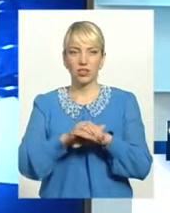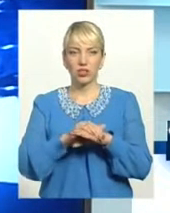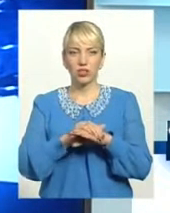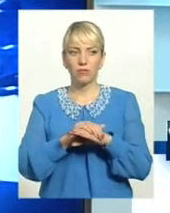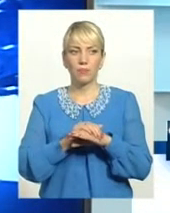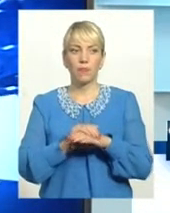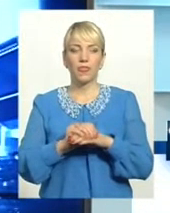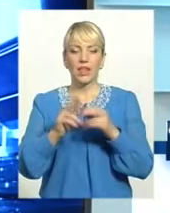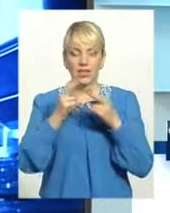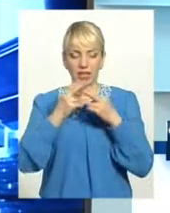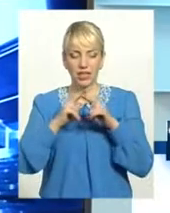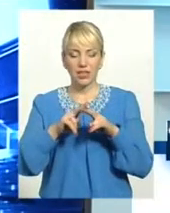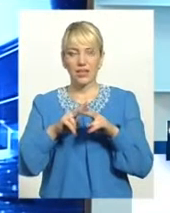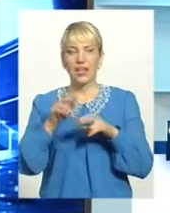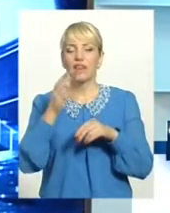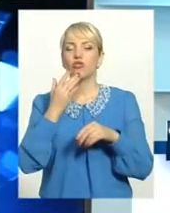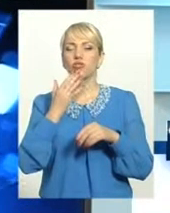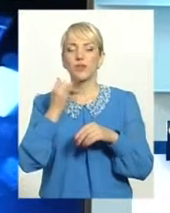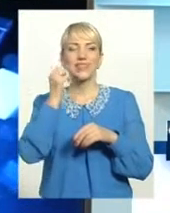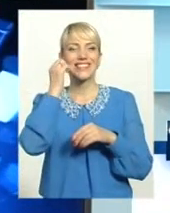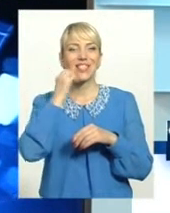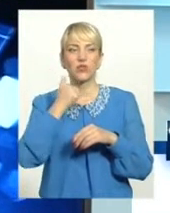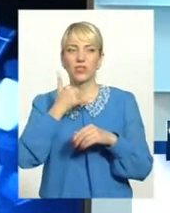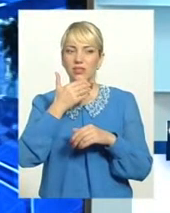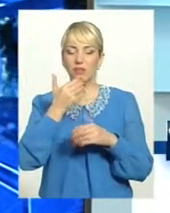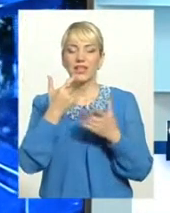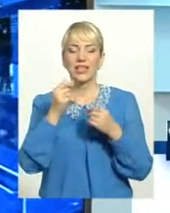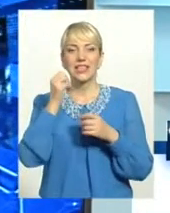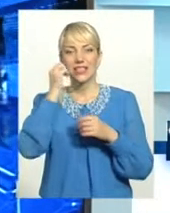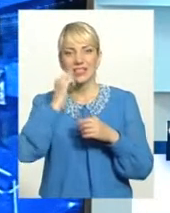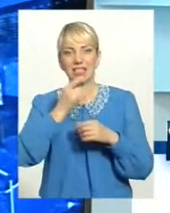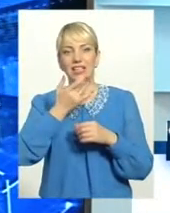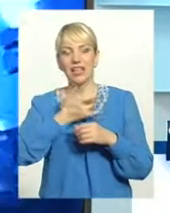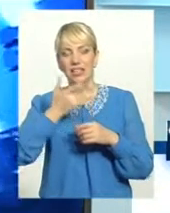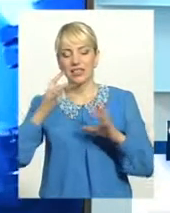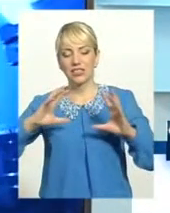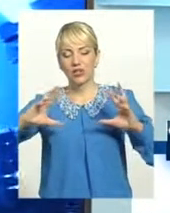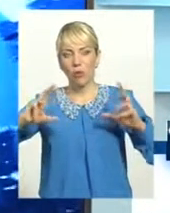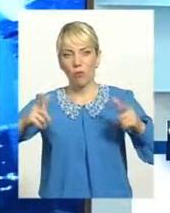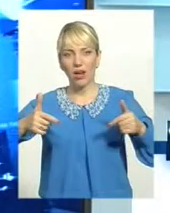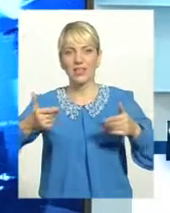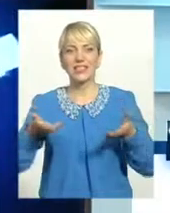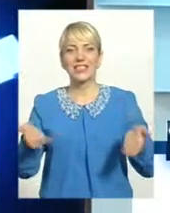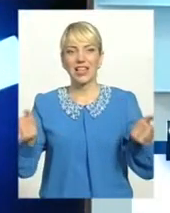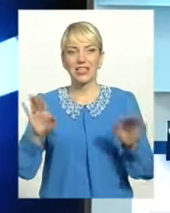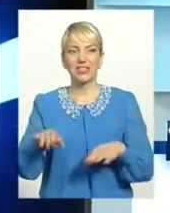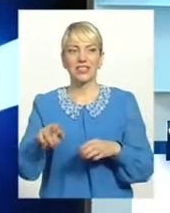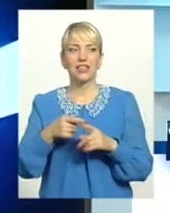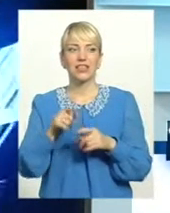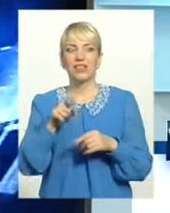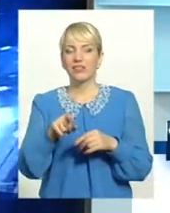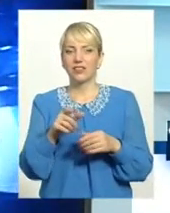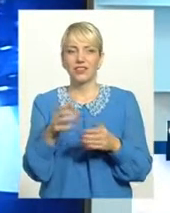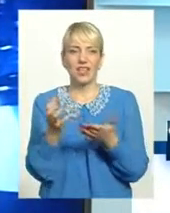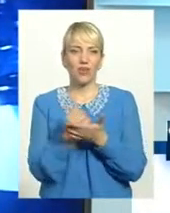техніка іноземна, старої немає. Де ще старі комбайни радянські залишилися, звичайно, на них багато і не заробиш.